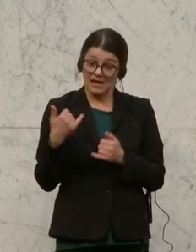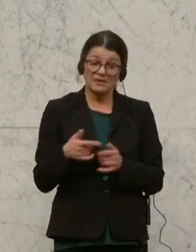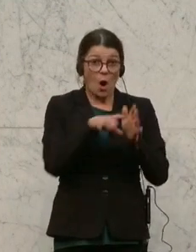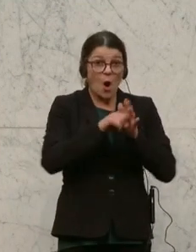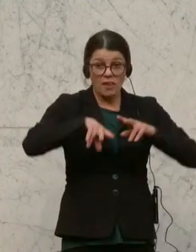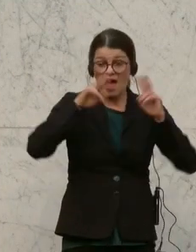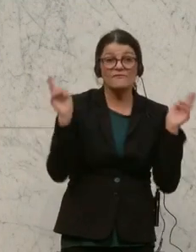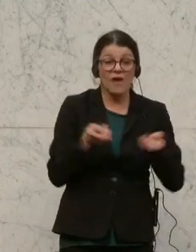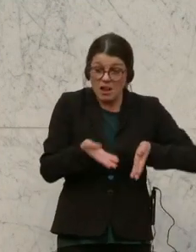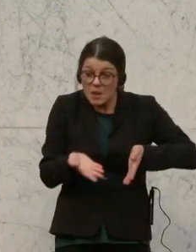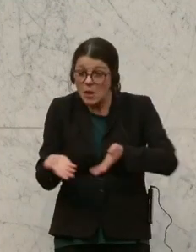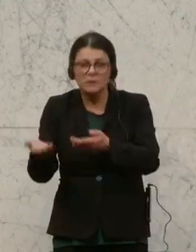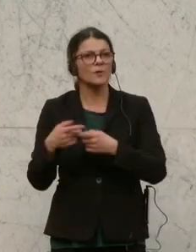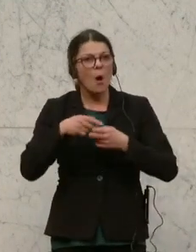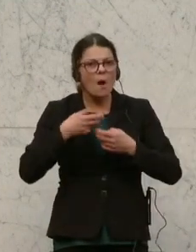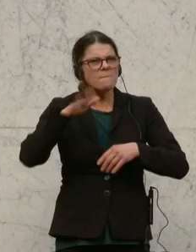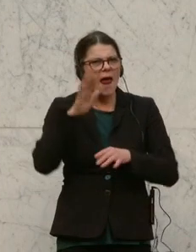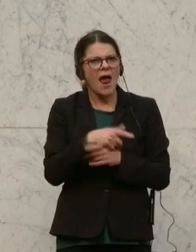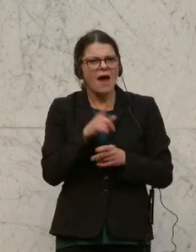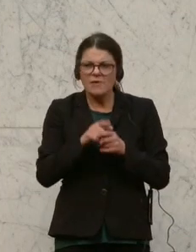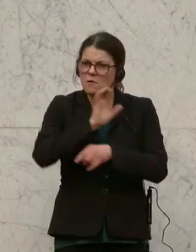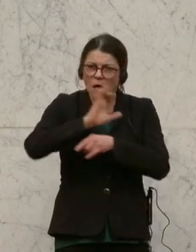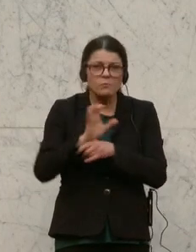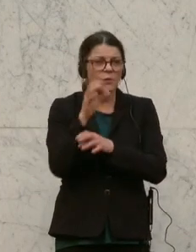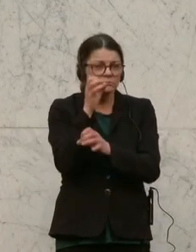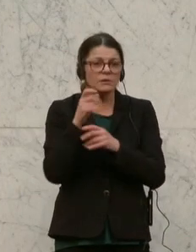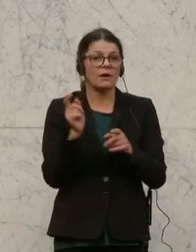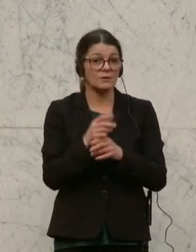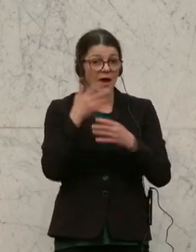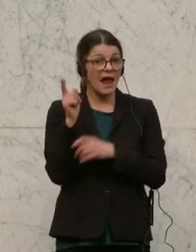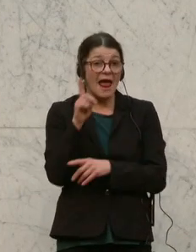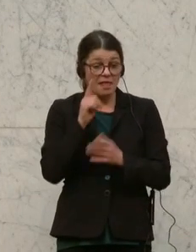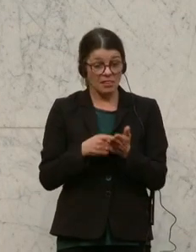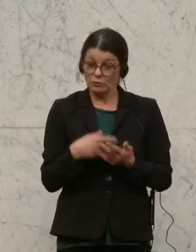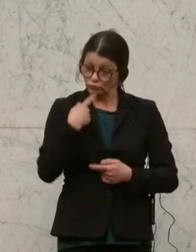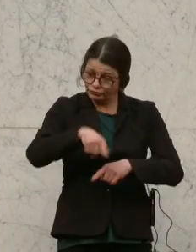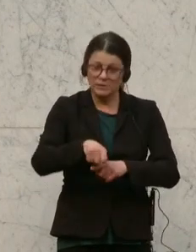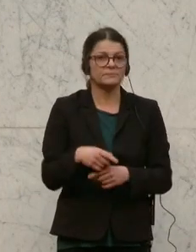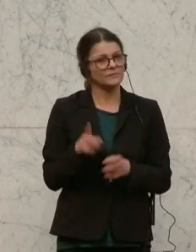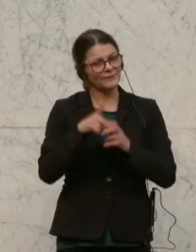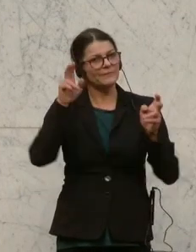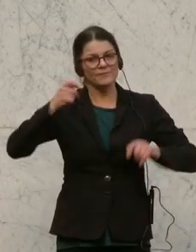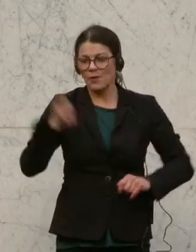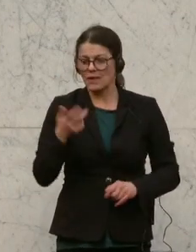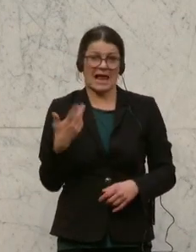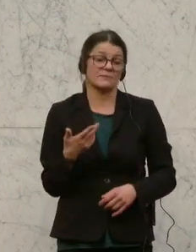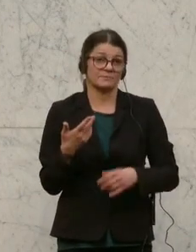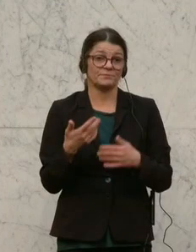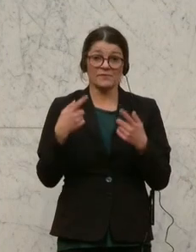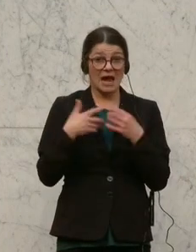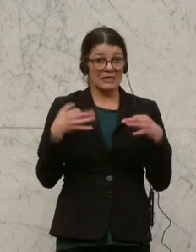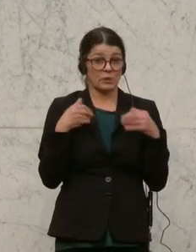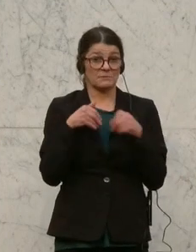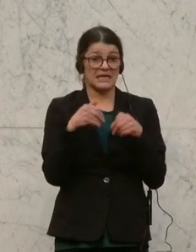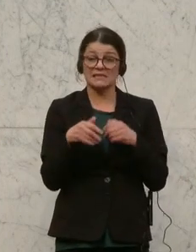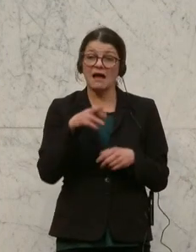-Welt und zu noch mehr Konsum am Computer und am Handy verurteilt. Und wenn hier Gesundheitsminister Rauch